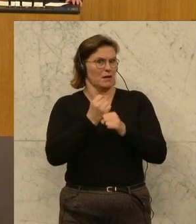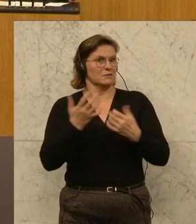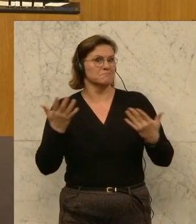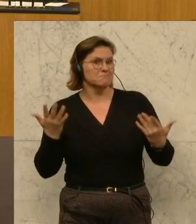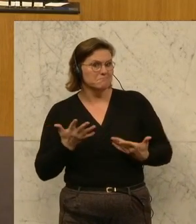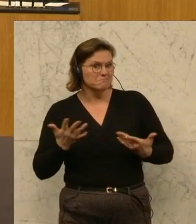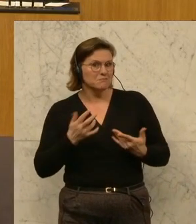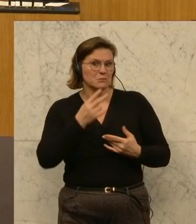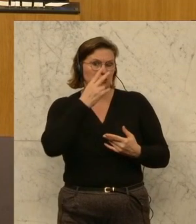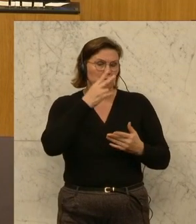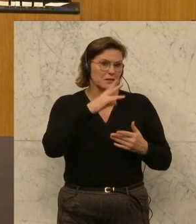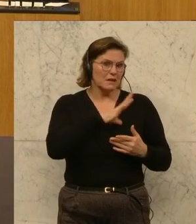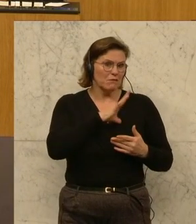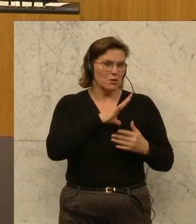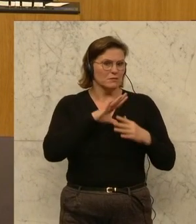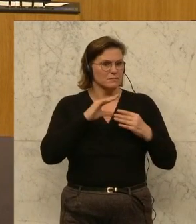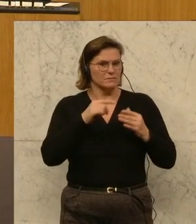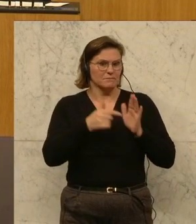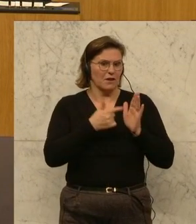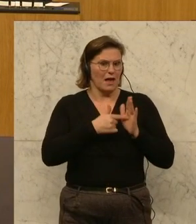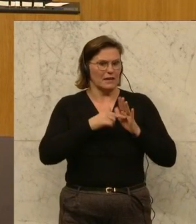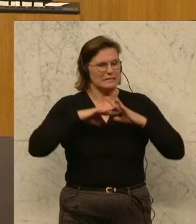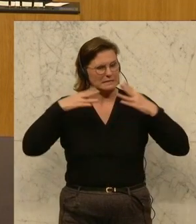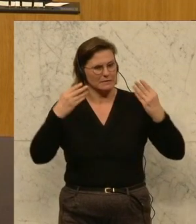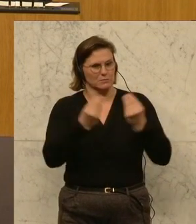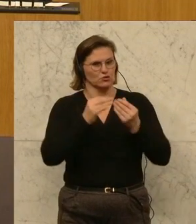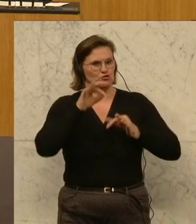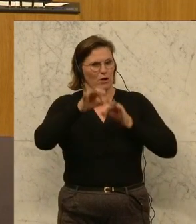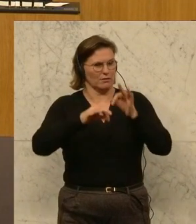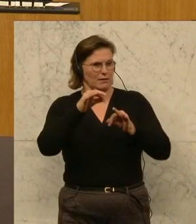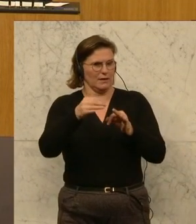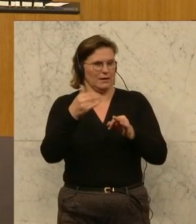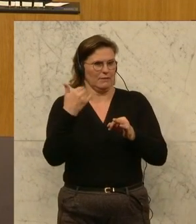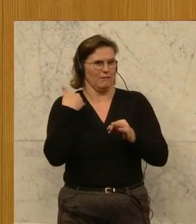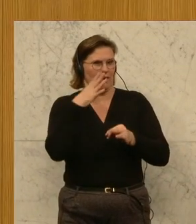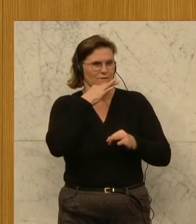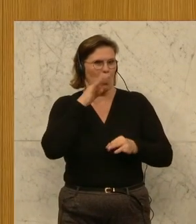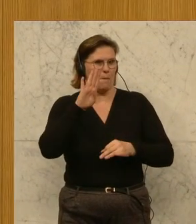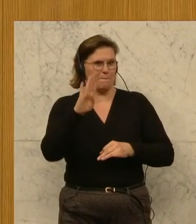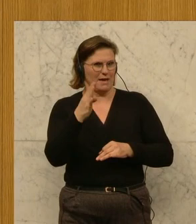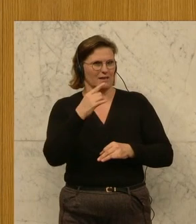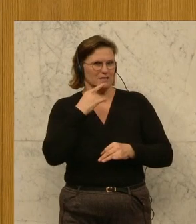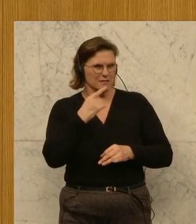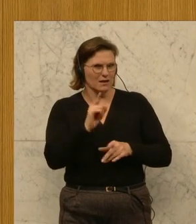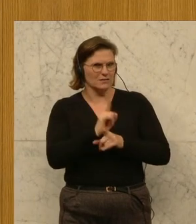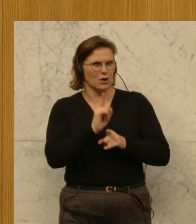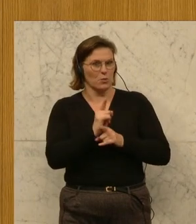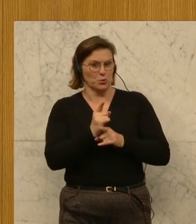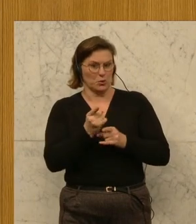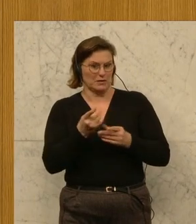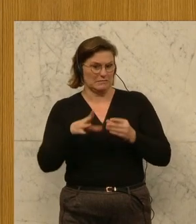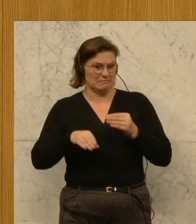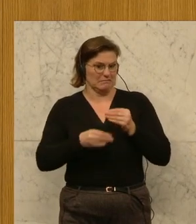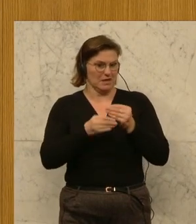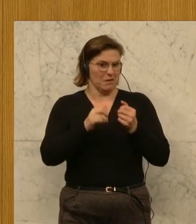Ob die geforderte Gesamtstrategie, Frau Becher, die Sie hier so kritisieren, dass die fehlt, ob ein zusätzliches Papier oder